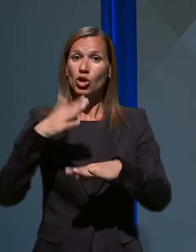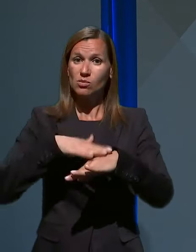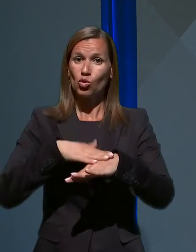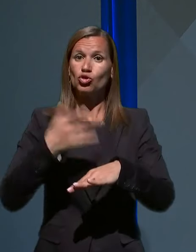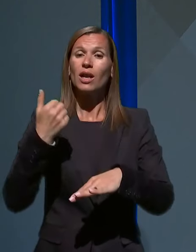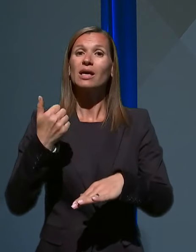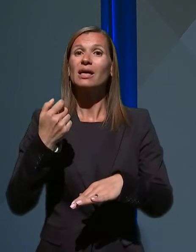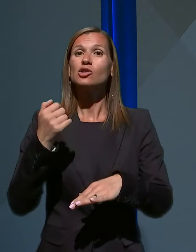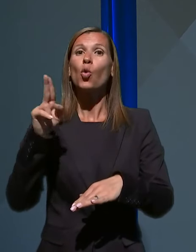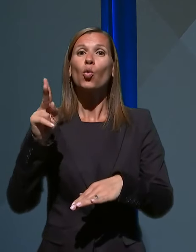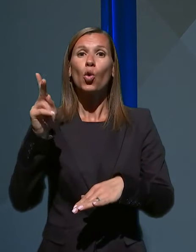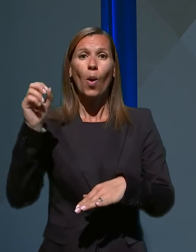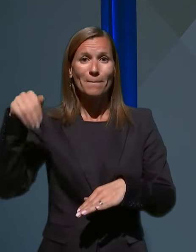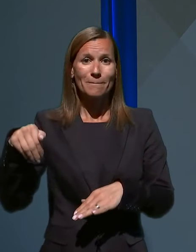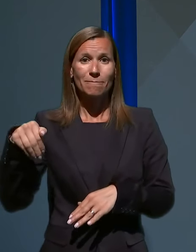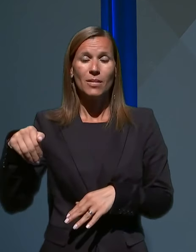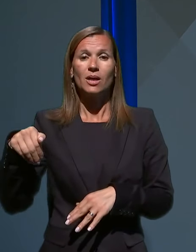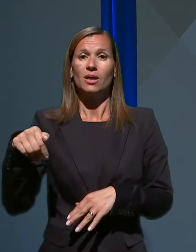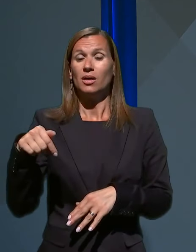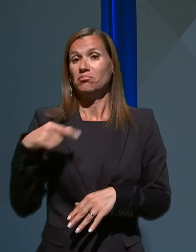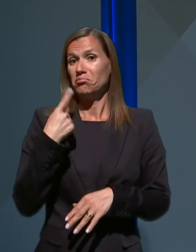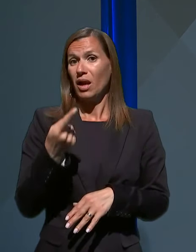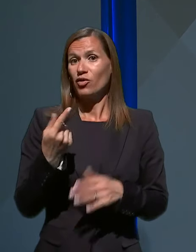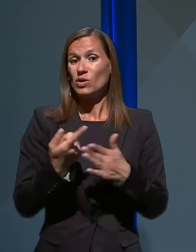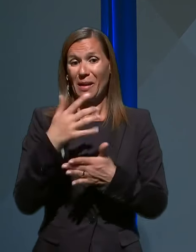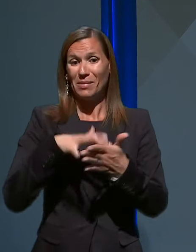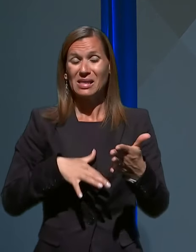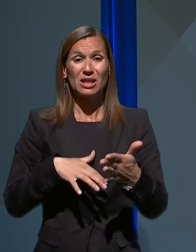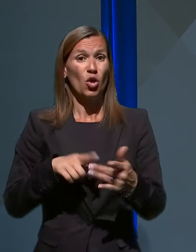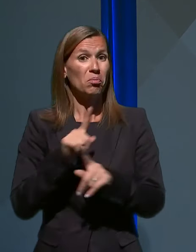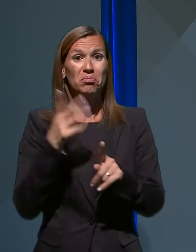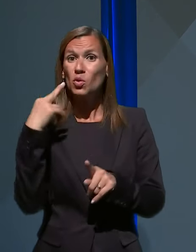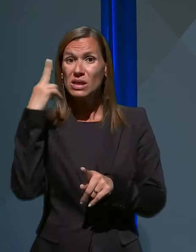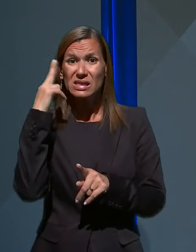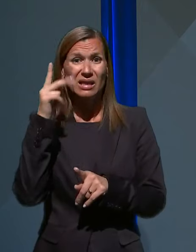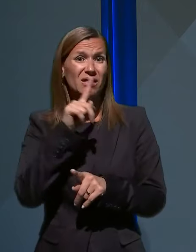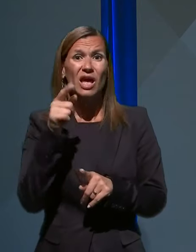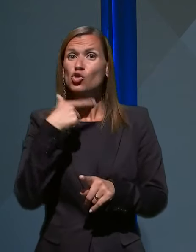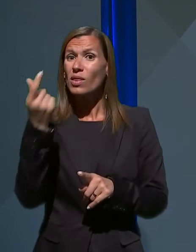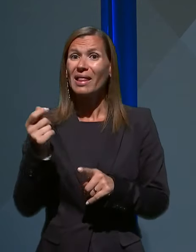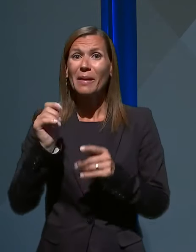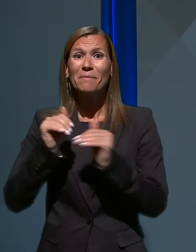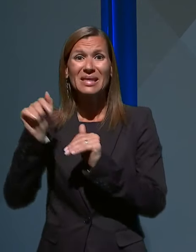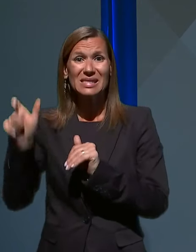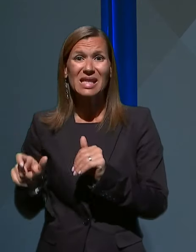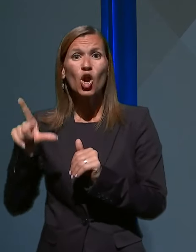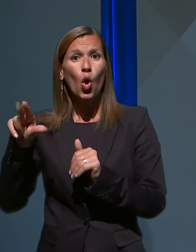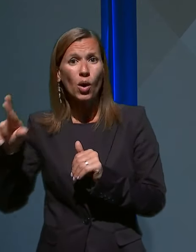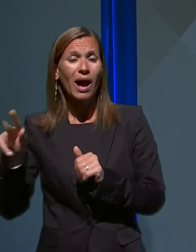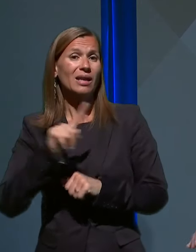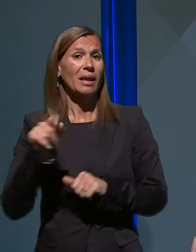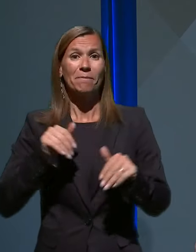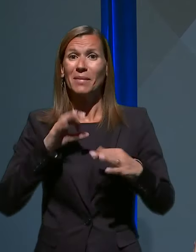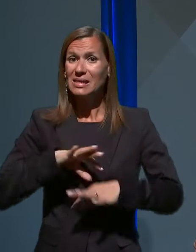UKOMA, torej, ne bi bila z besedilom seznanja na niti zvonani minister Logar, niti predsednik vlade